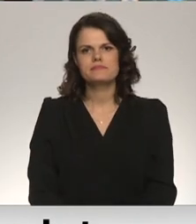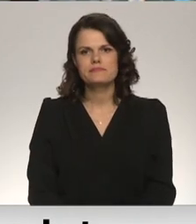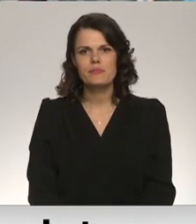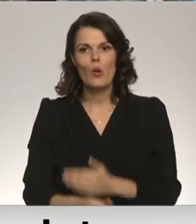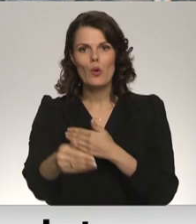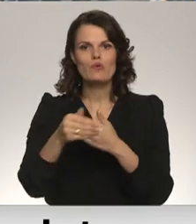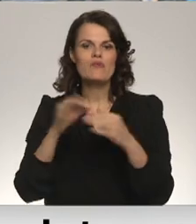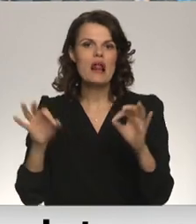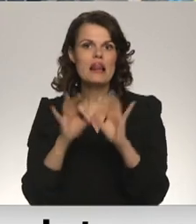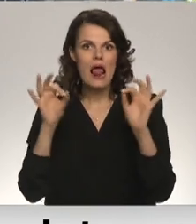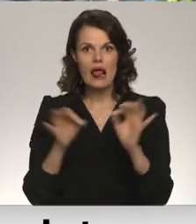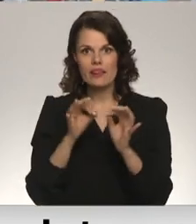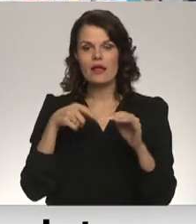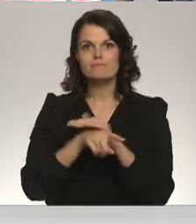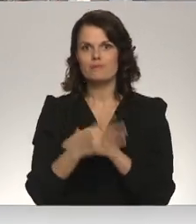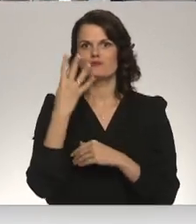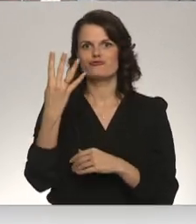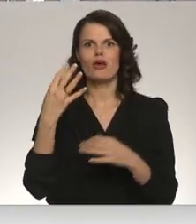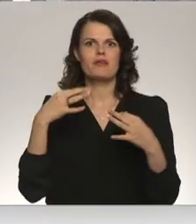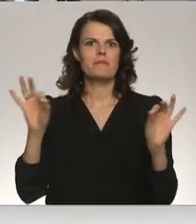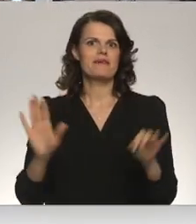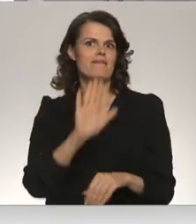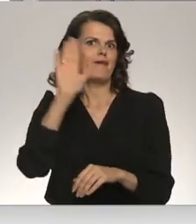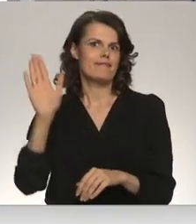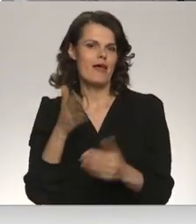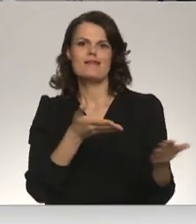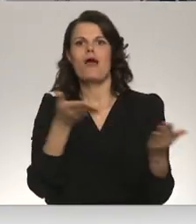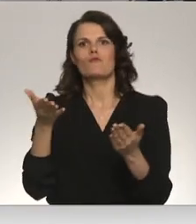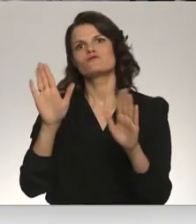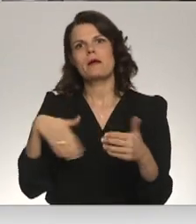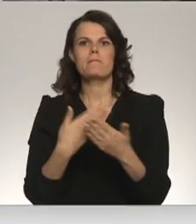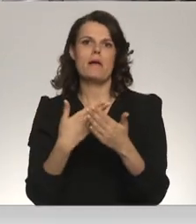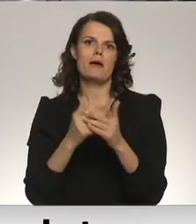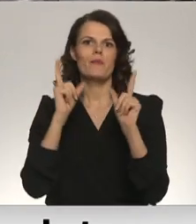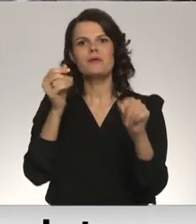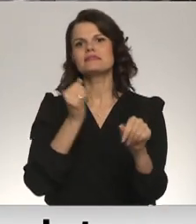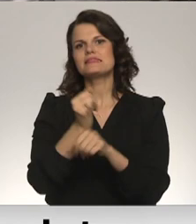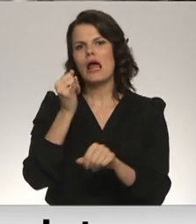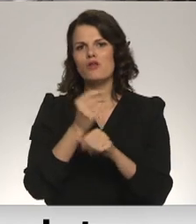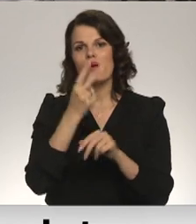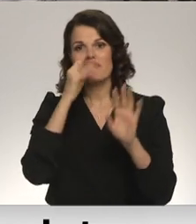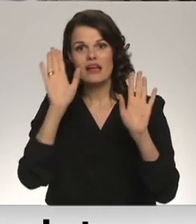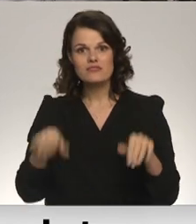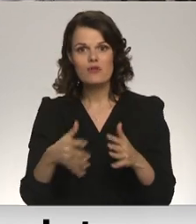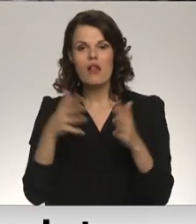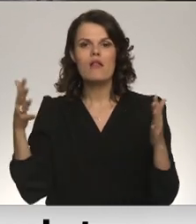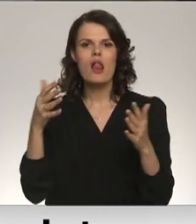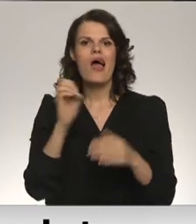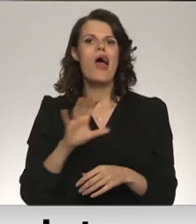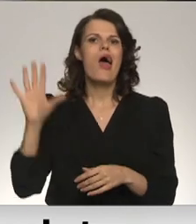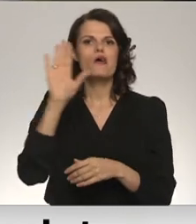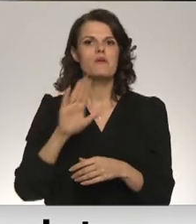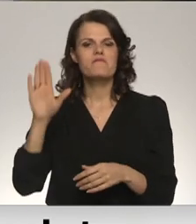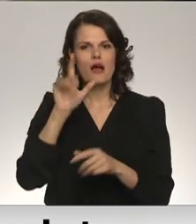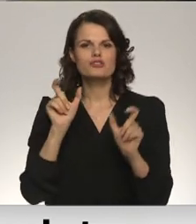Tuvojas lieldienas, kas nozīmē četras brīvas dienas, ko ik viens var pavadīt, piemēram, ceļojot. Neskatoties uz to, ka vairums Eiropas valstu